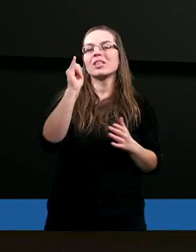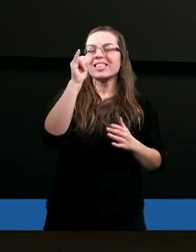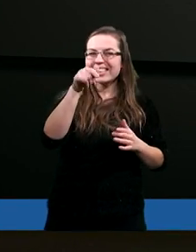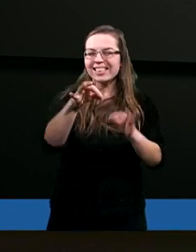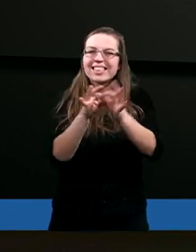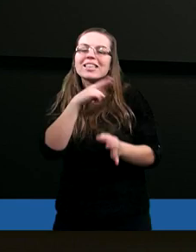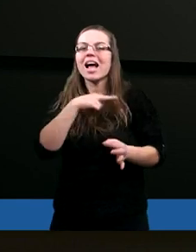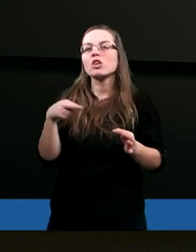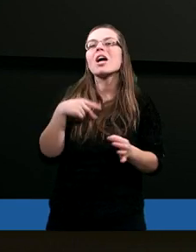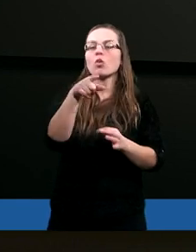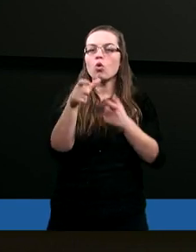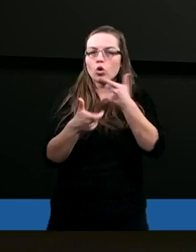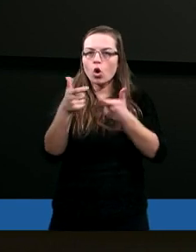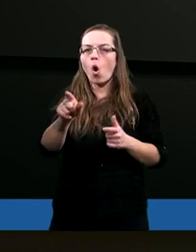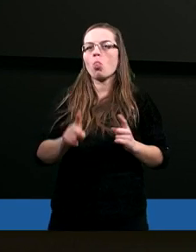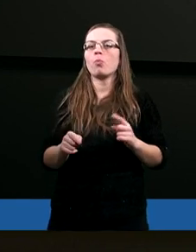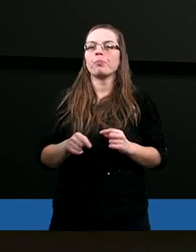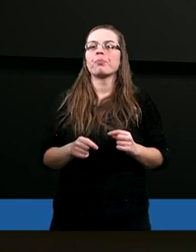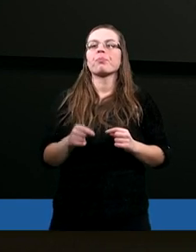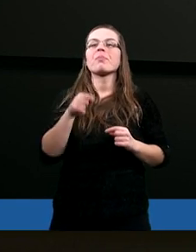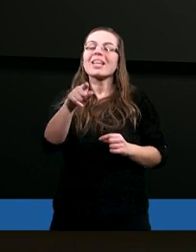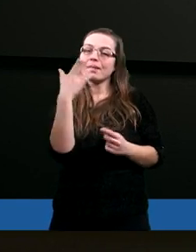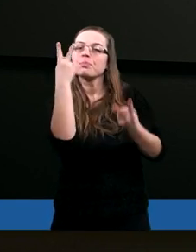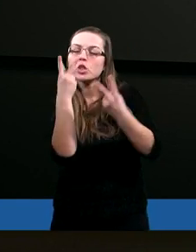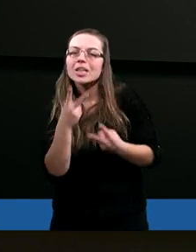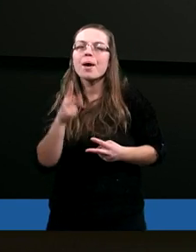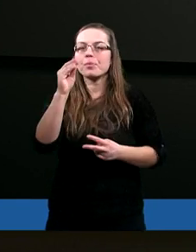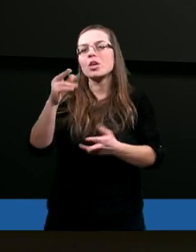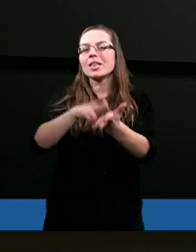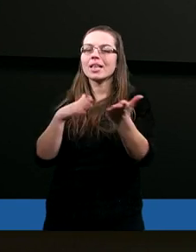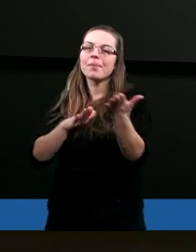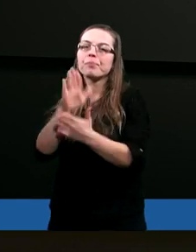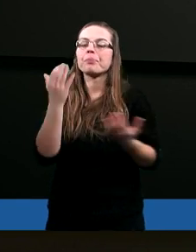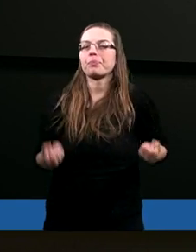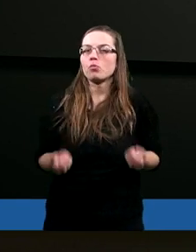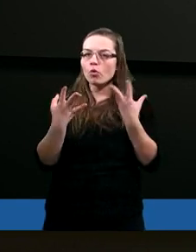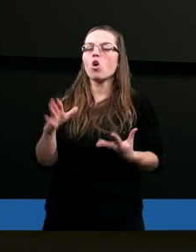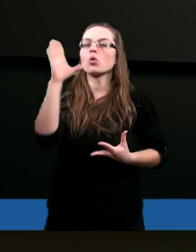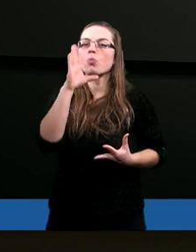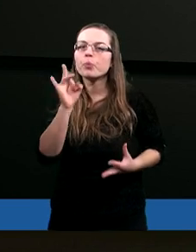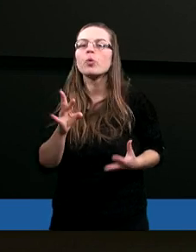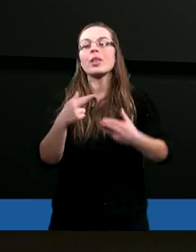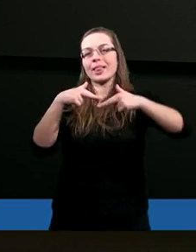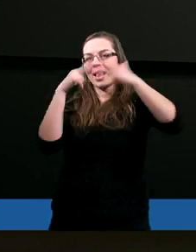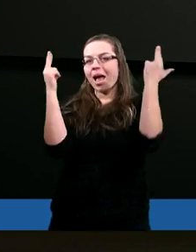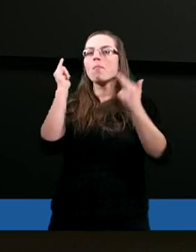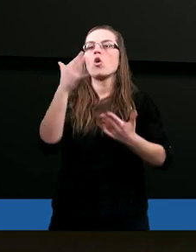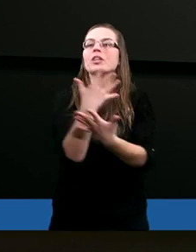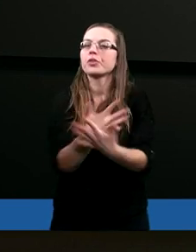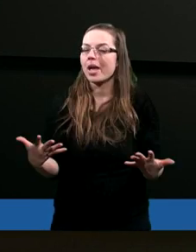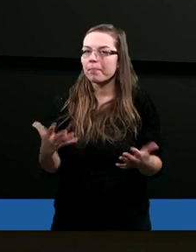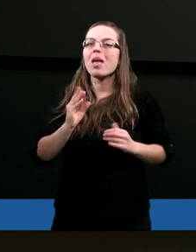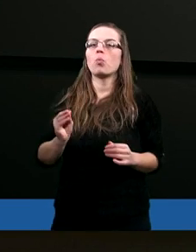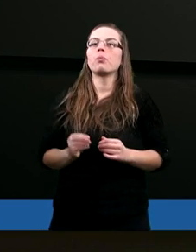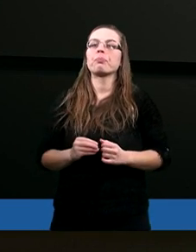naszego globu. Tam czytamy, że na początku stworzył Bóg, niebo i ziemię